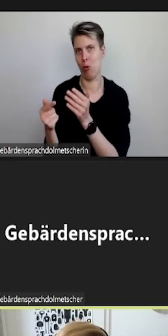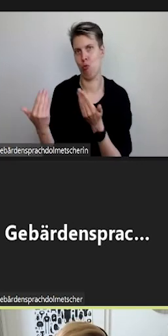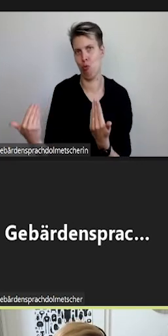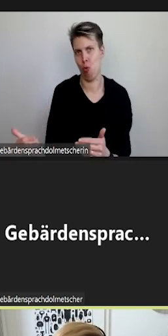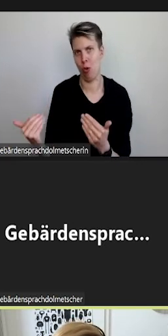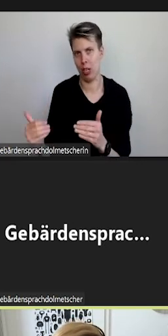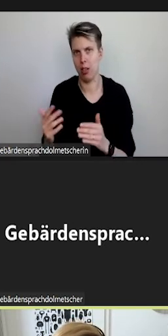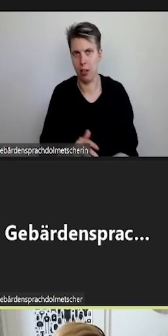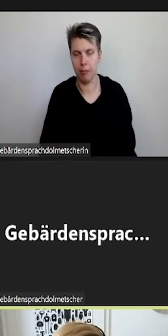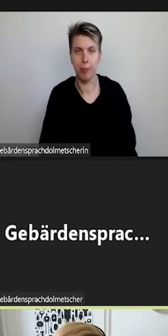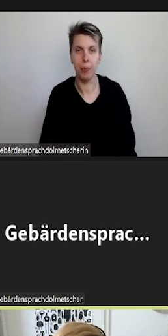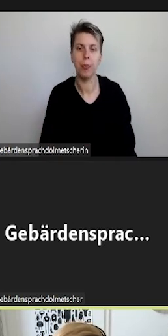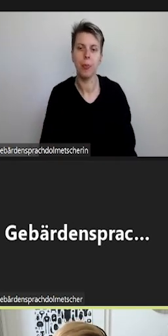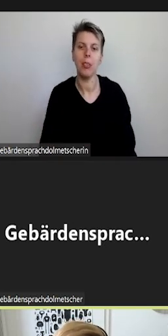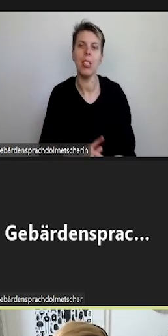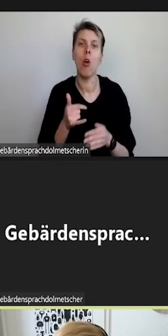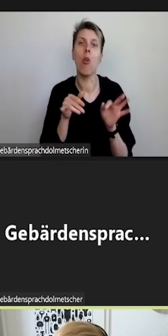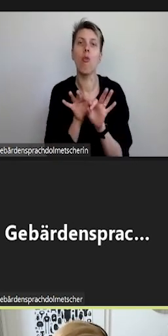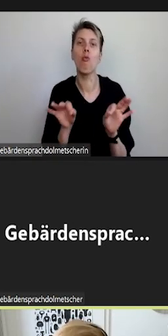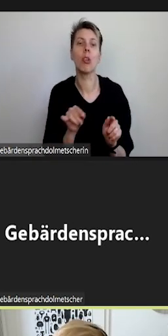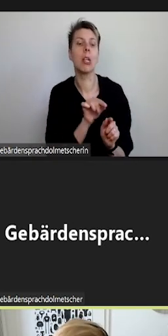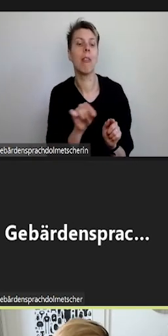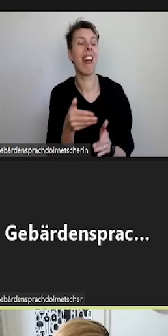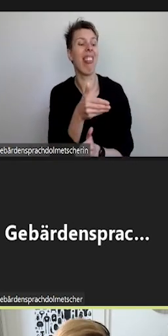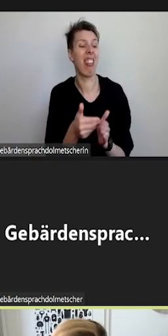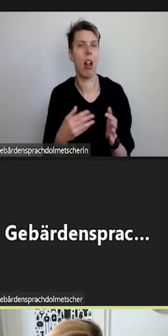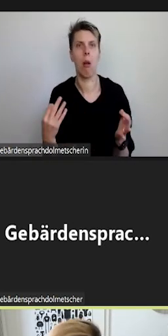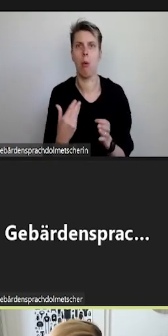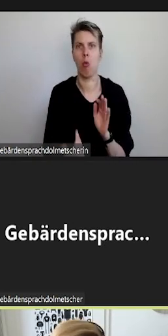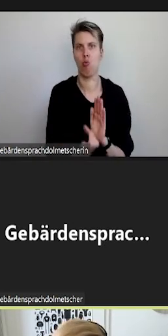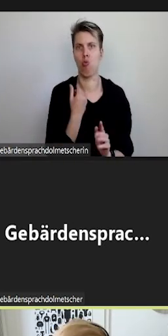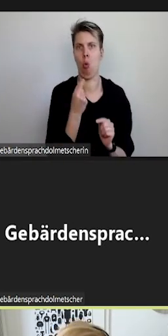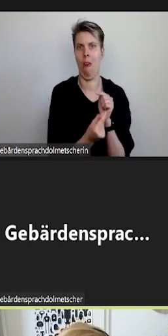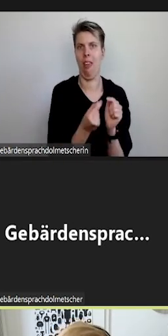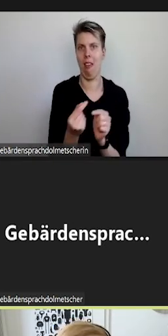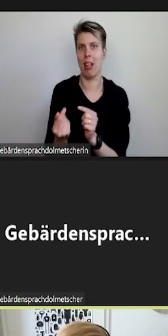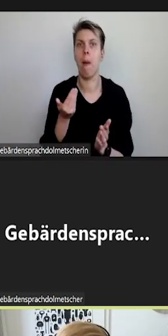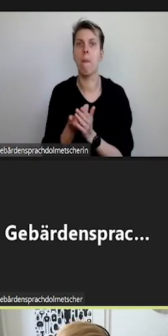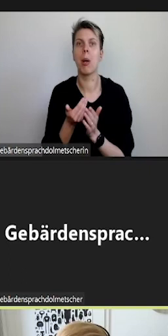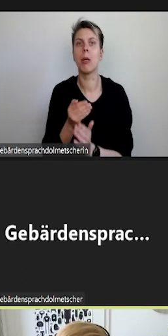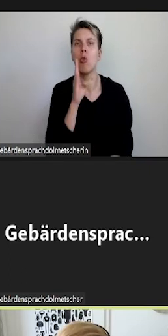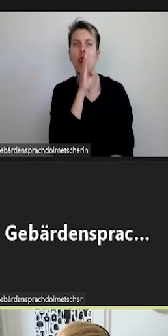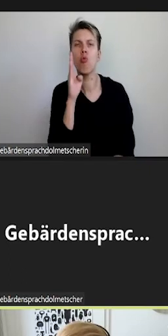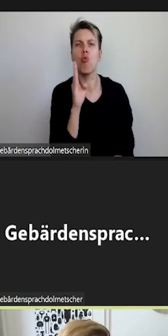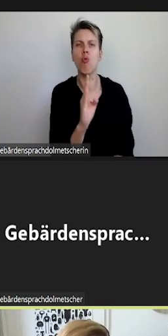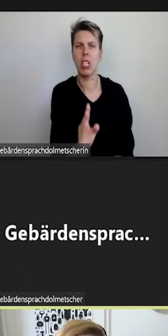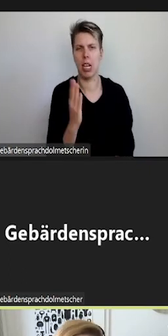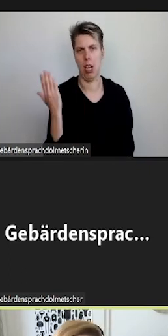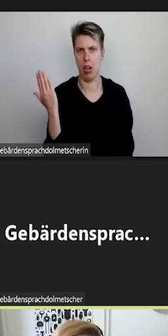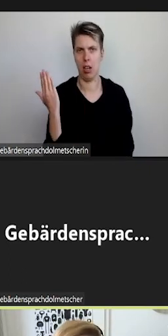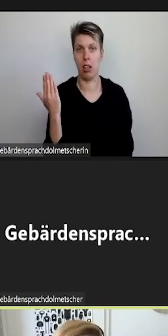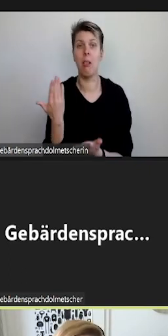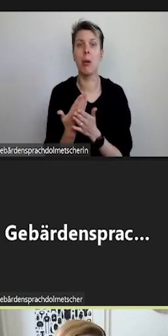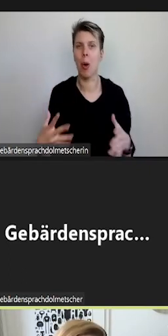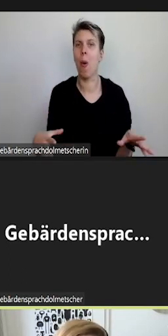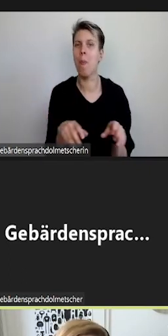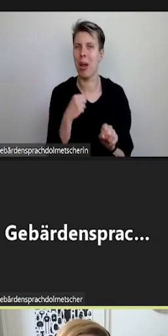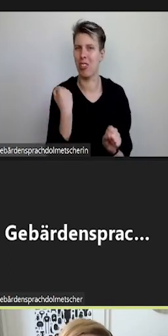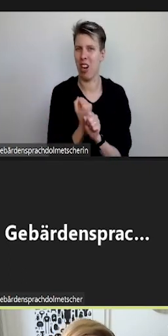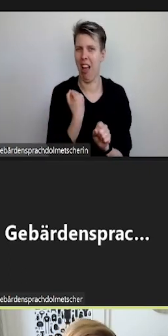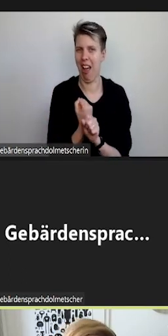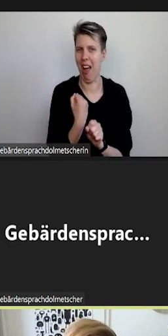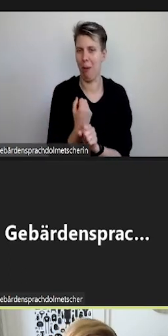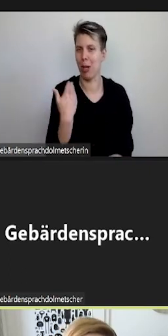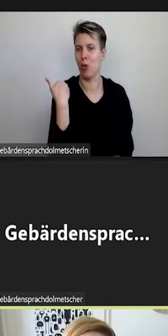Teilweise müssen einzelne Funktionalitäten eben erst neu entwickelt werden. Also das eine ist das Routing, aber im Rahmen einer Bachelorarbeit hatten wir auch ein